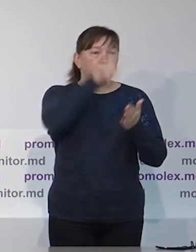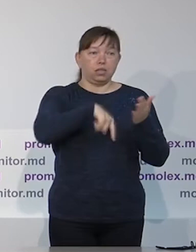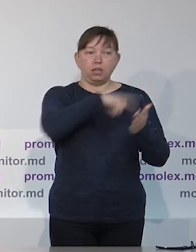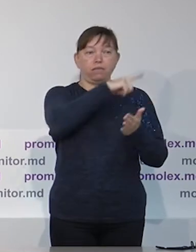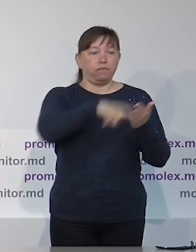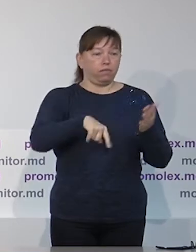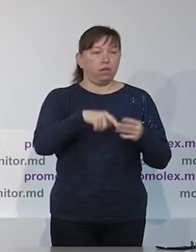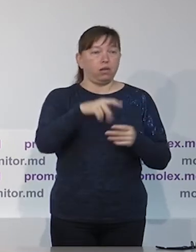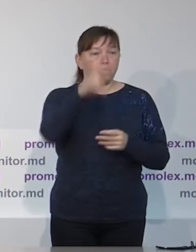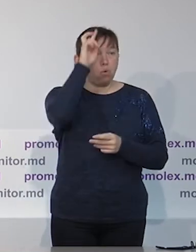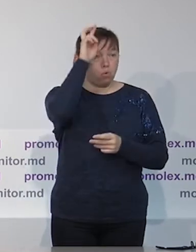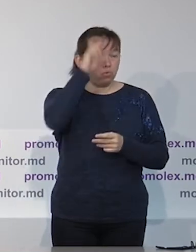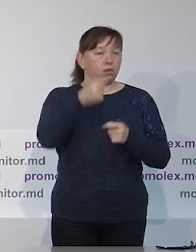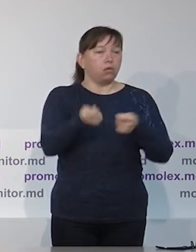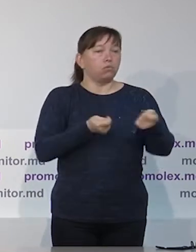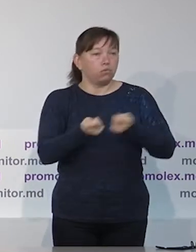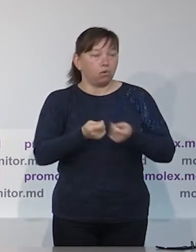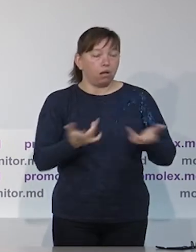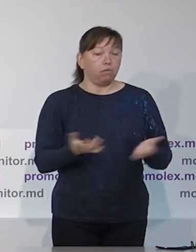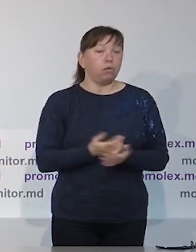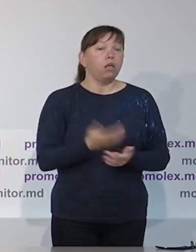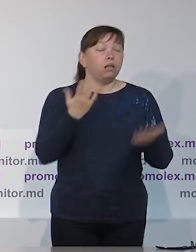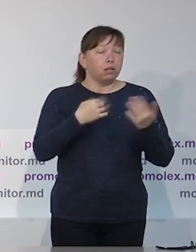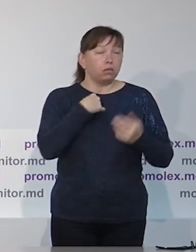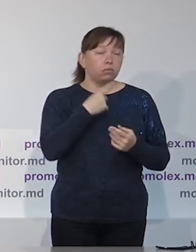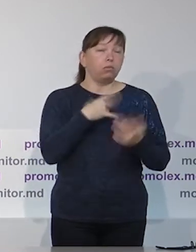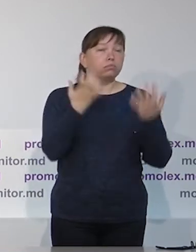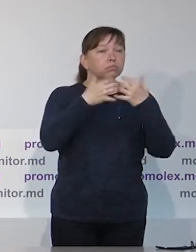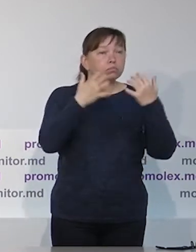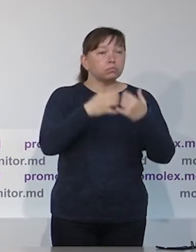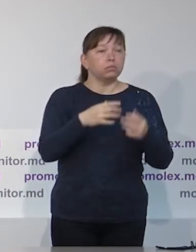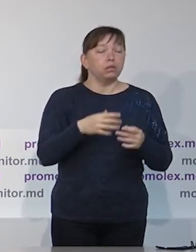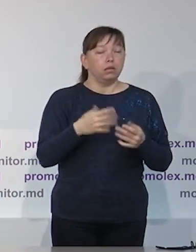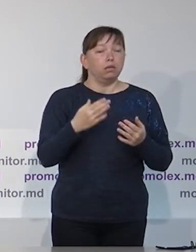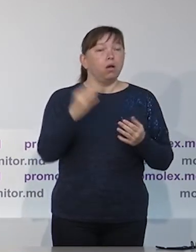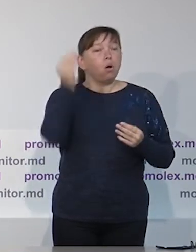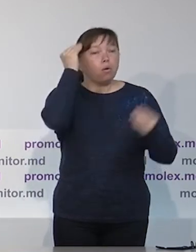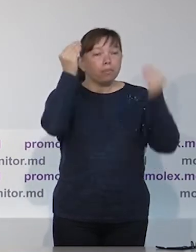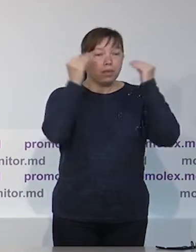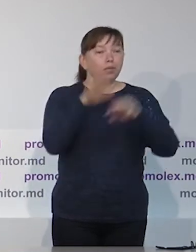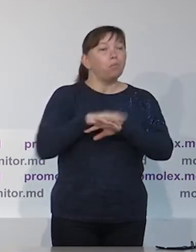Также эти выборы проходят в контексте